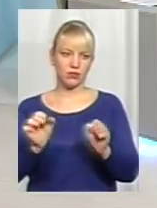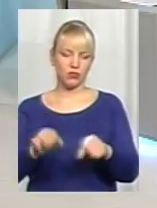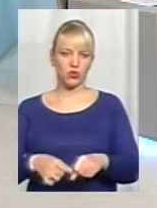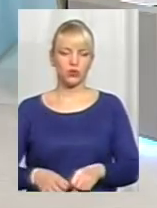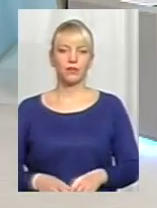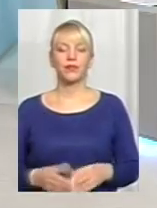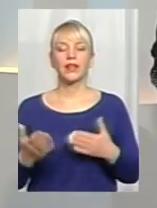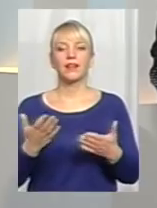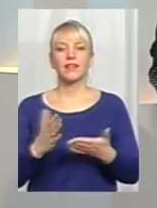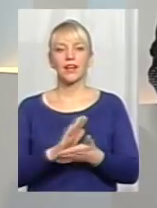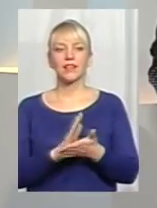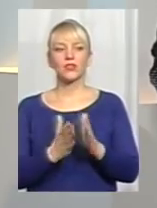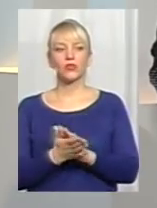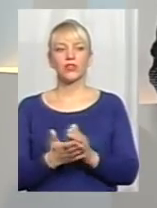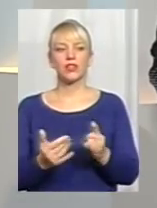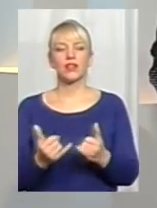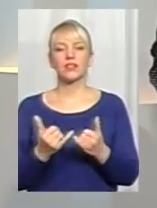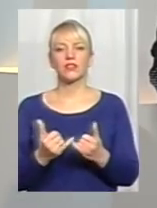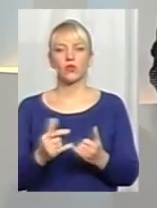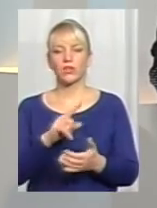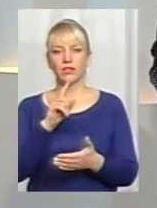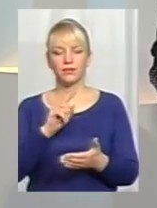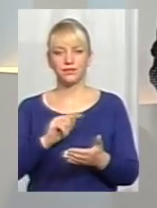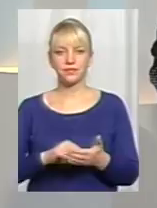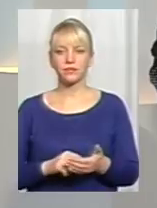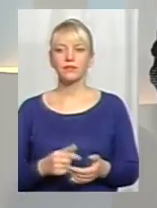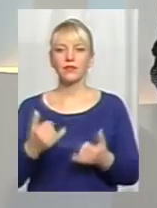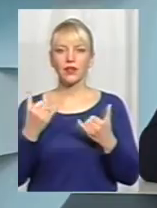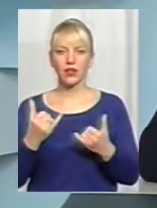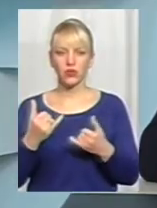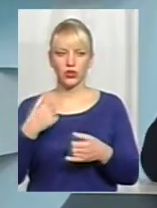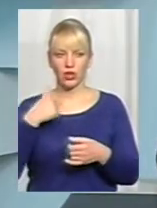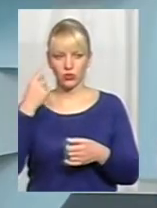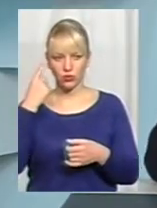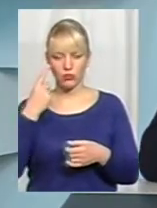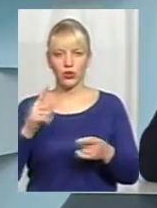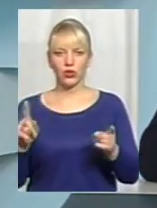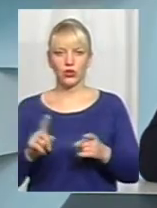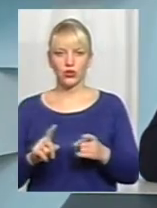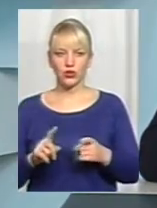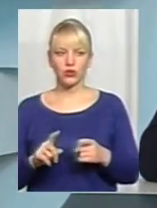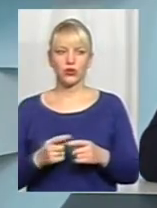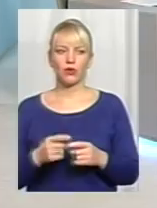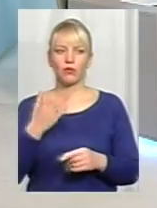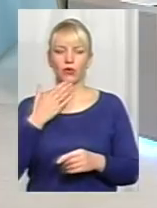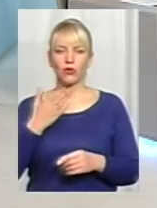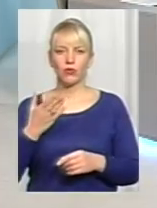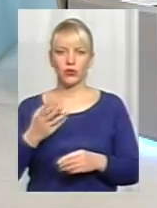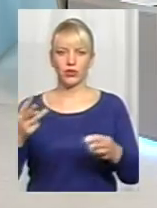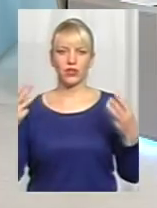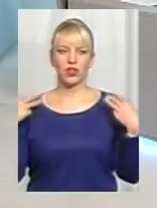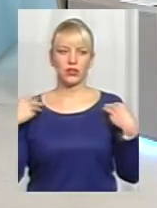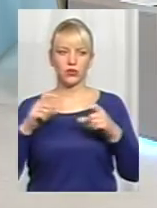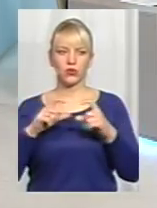Тож, яка ситуація на сьогодні? На сьогодні, я думаю, ситуацію прокоментує начальник встанови. Він щойно приїхав з установи і дасть повну обронтовану